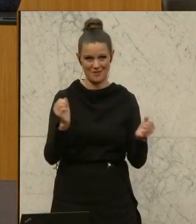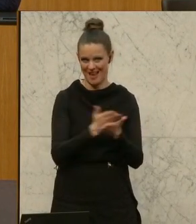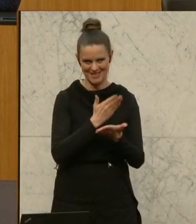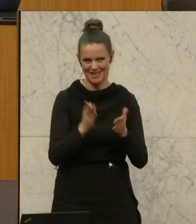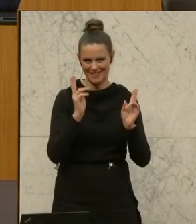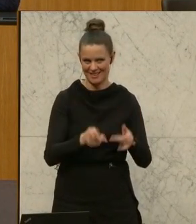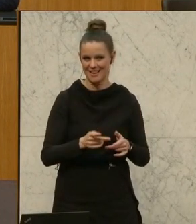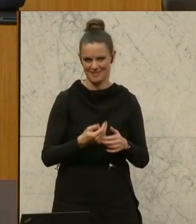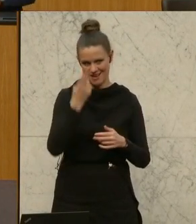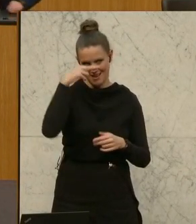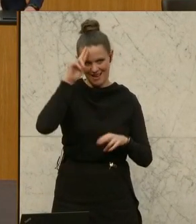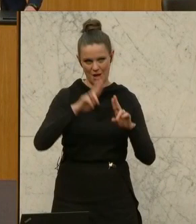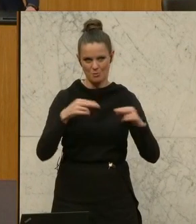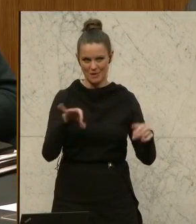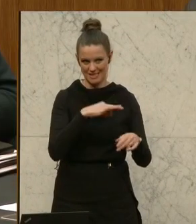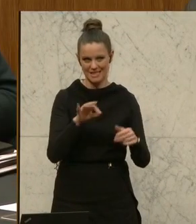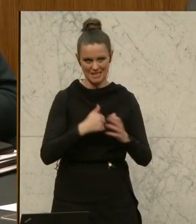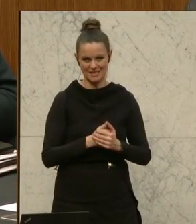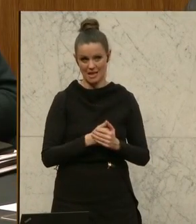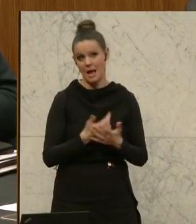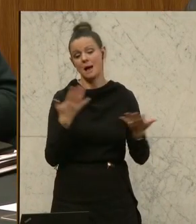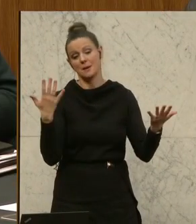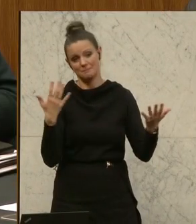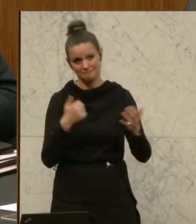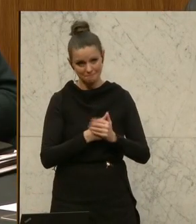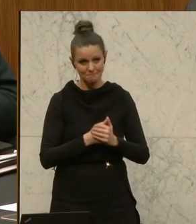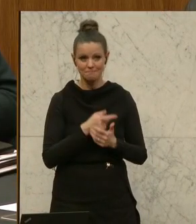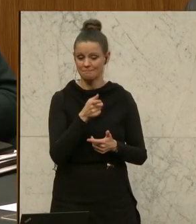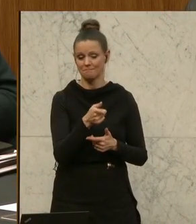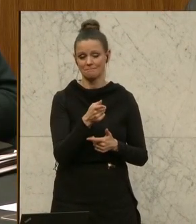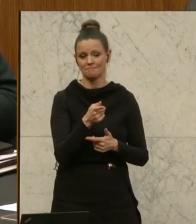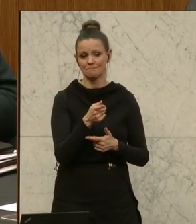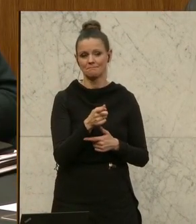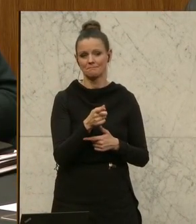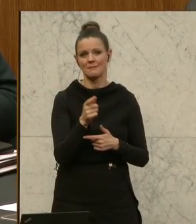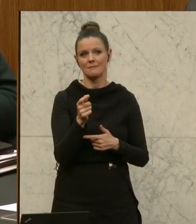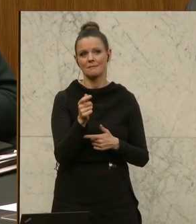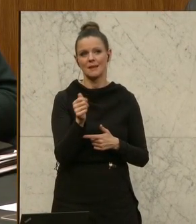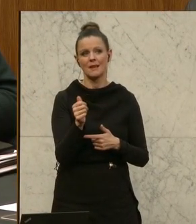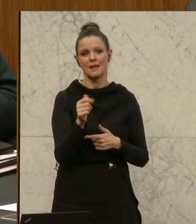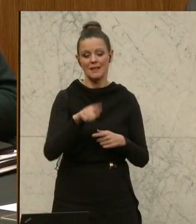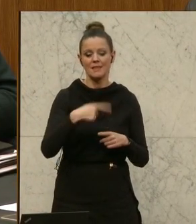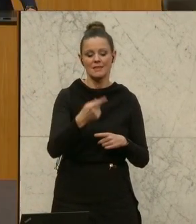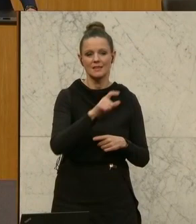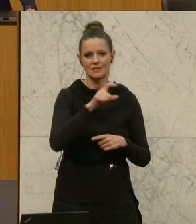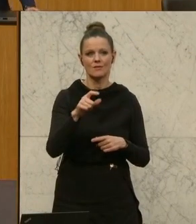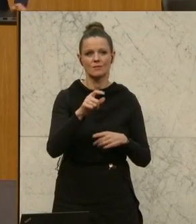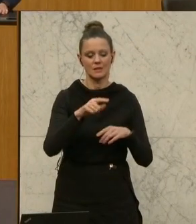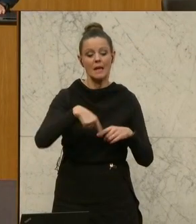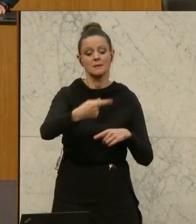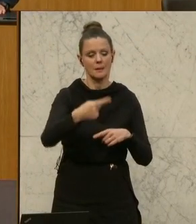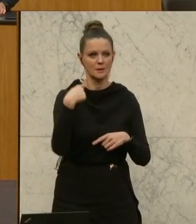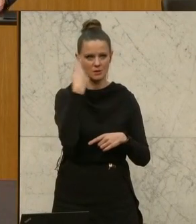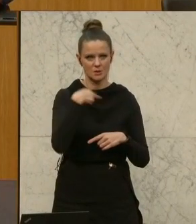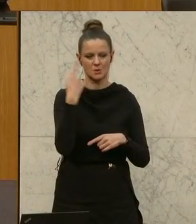Bundeskanzler. Den Preis dafür, den werden Sie jedenfalls zum ersten Mal bereits am kommenden Sonntag zu zahlen haben.